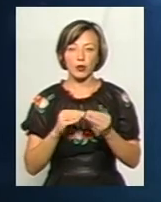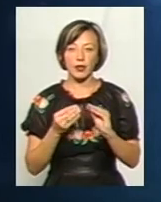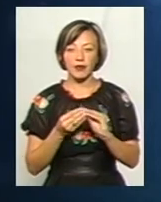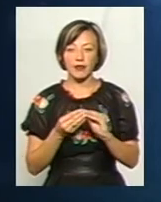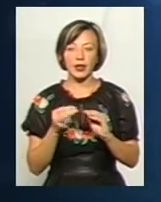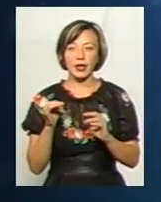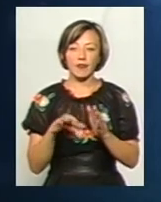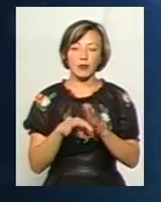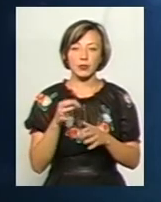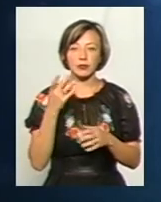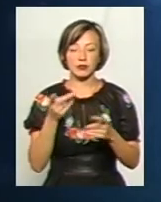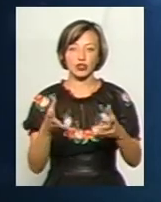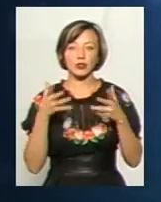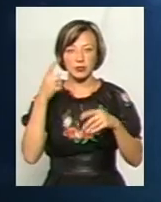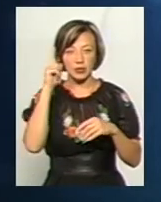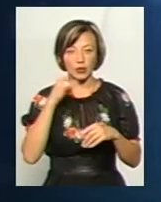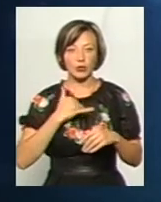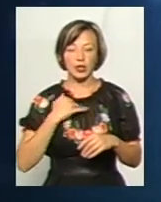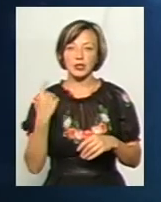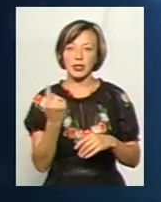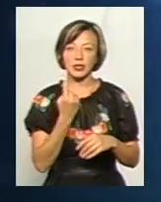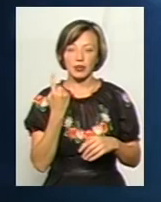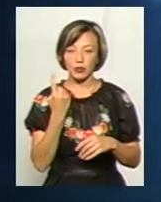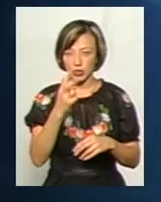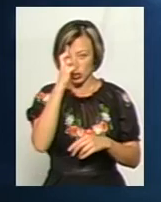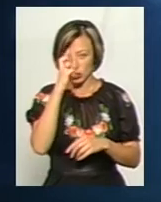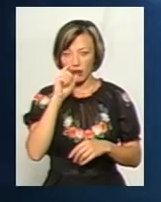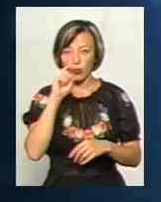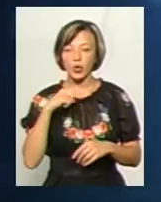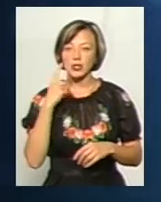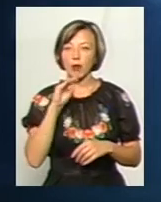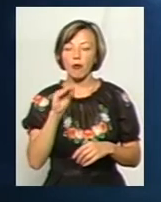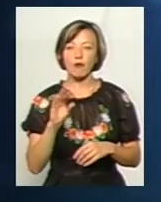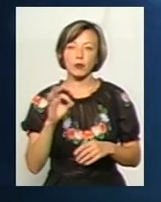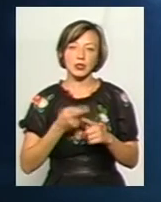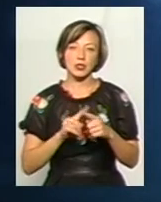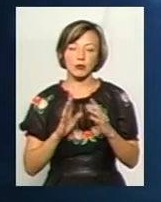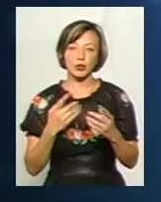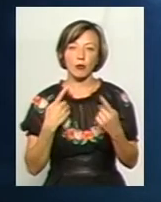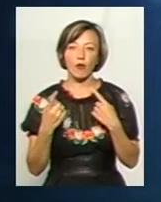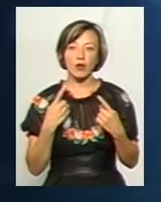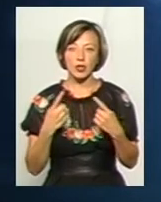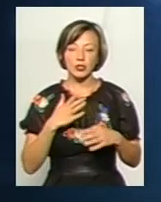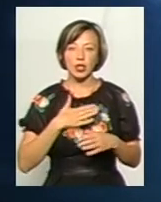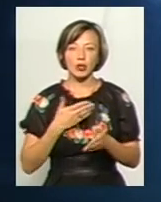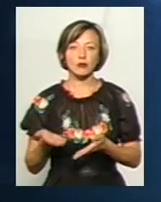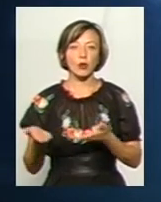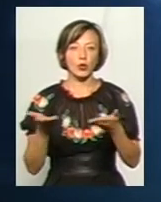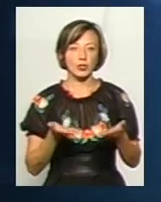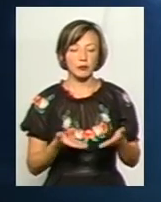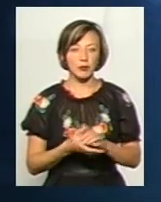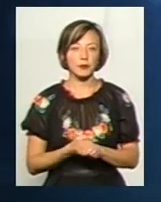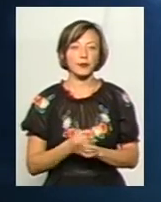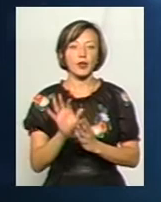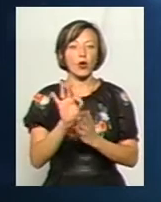альтернативи. Ми чітко завжди знали, що в нас єдина одна державна українська мова. Про це ми зараз будемо говорити з нашими гостями,